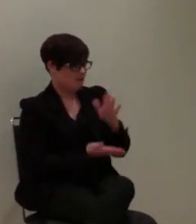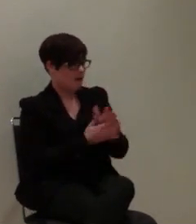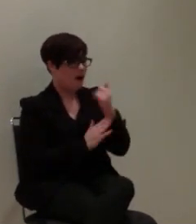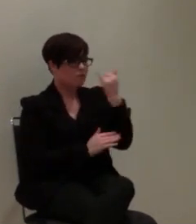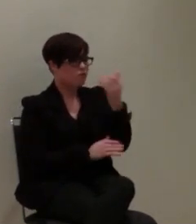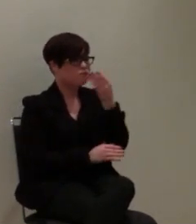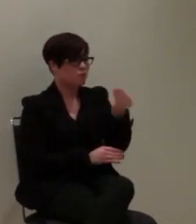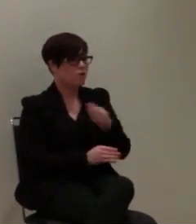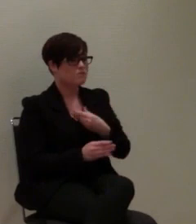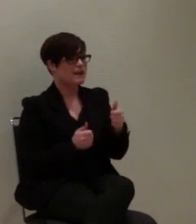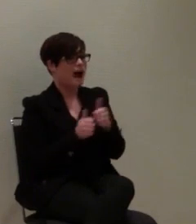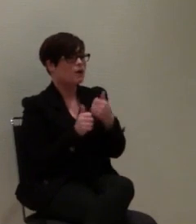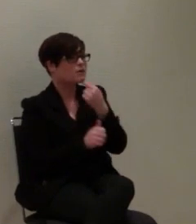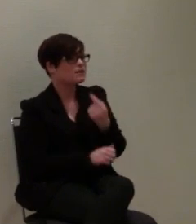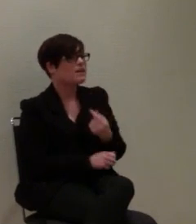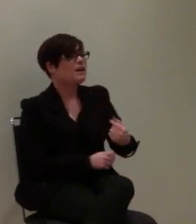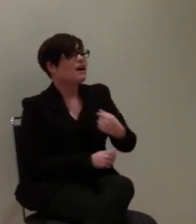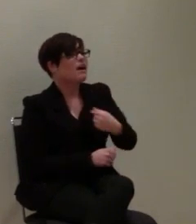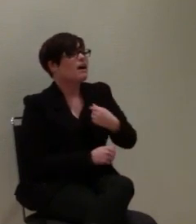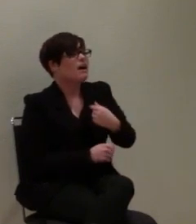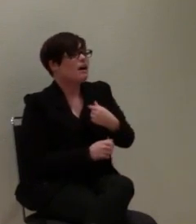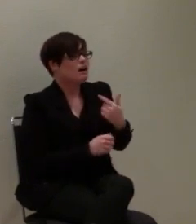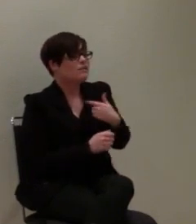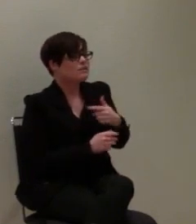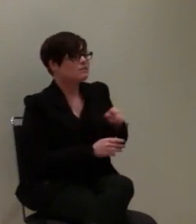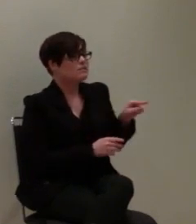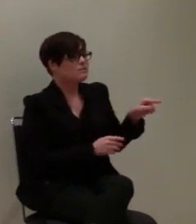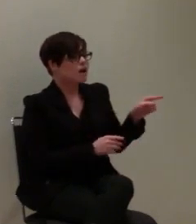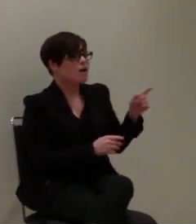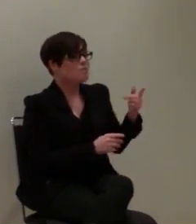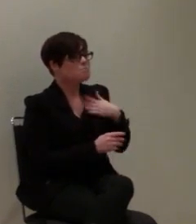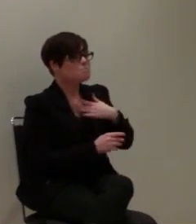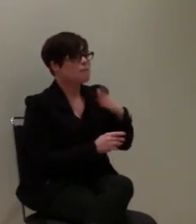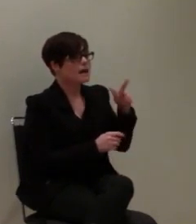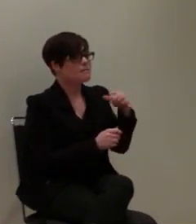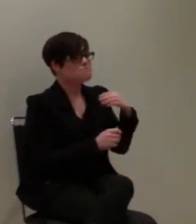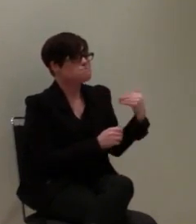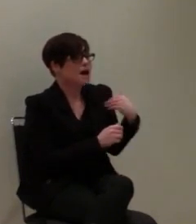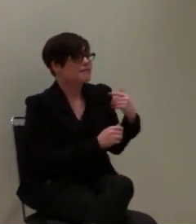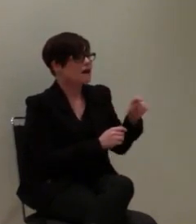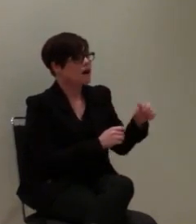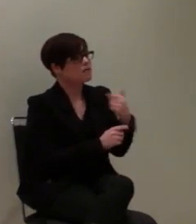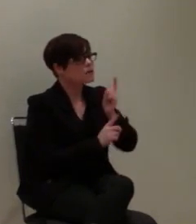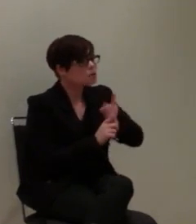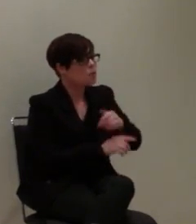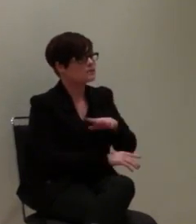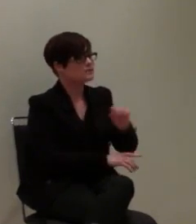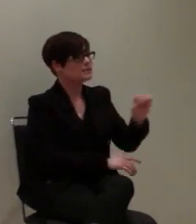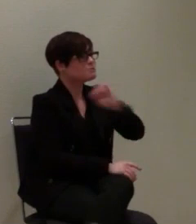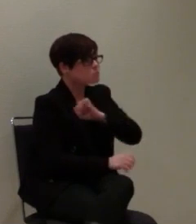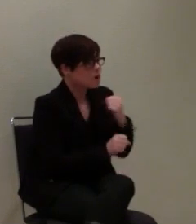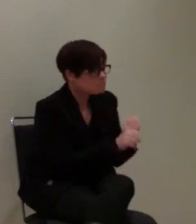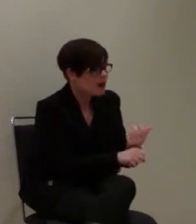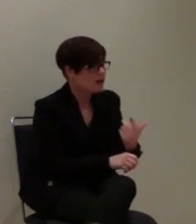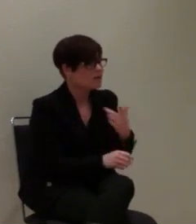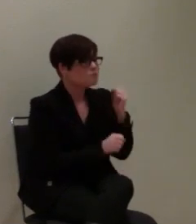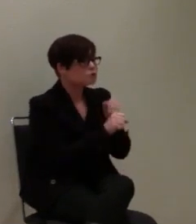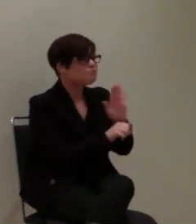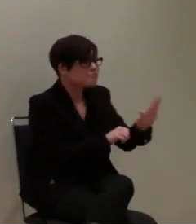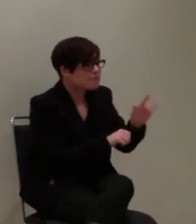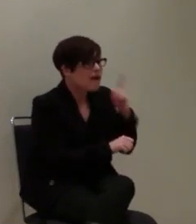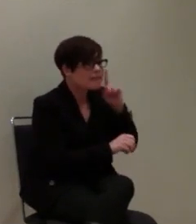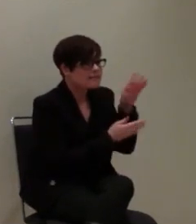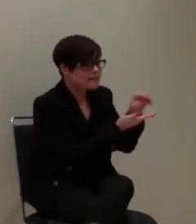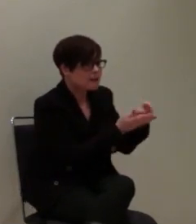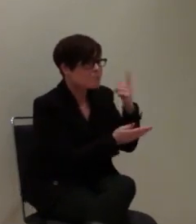wo ein Angehöriger sagt, ich habe eine Suizidandrohung von meinem Lebenspartner, der hat bestimmt sein Handy dabei, versucht den mal